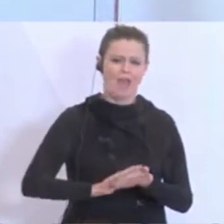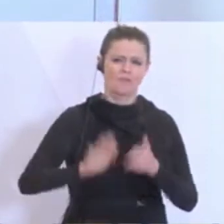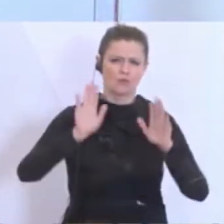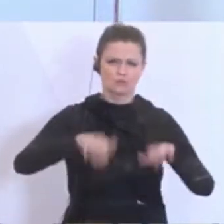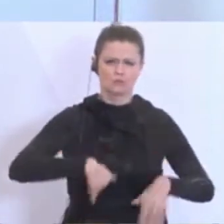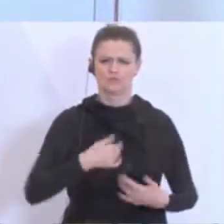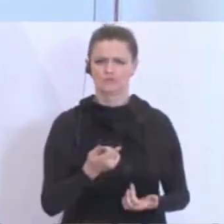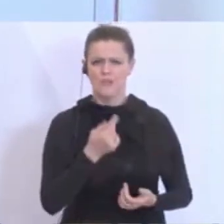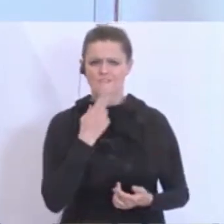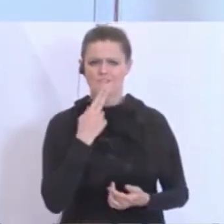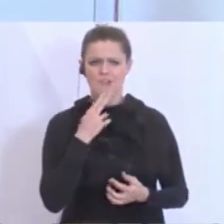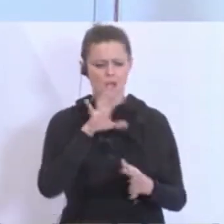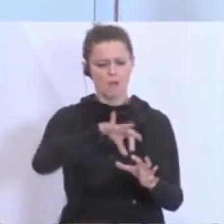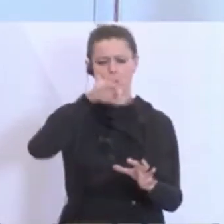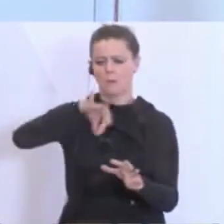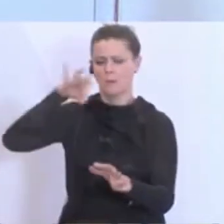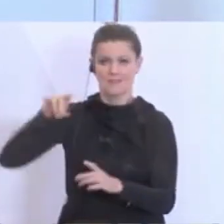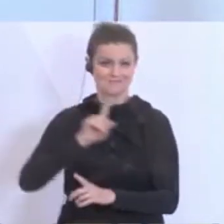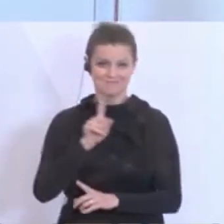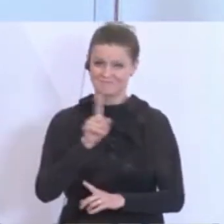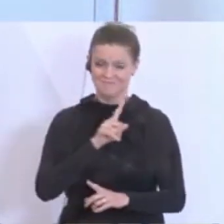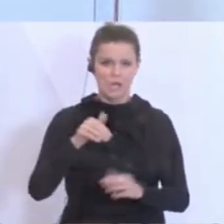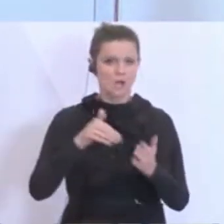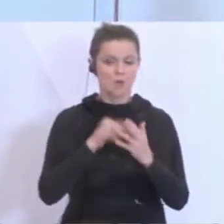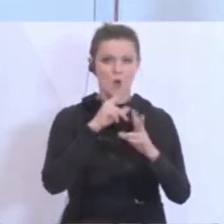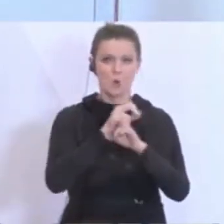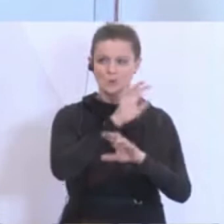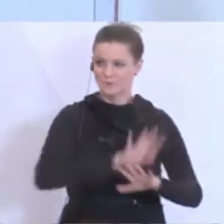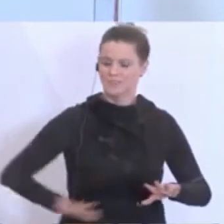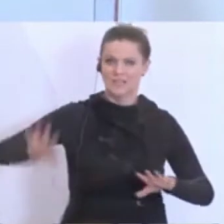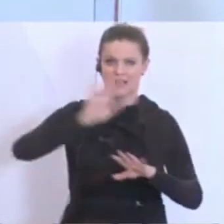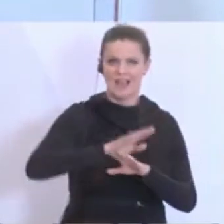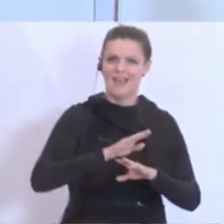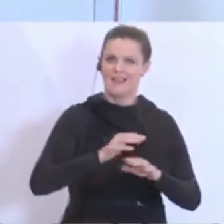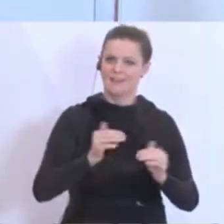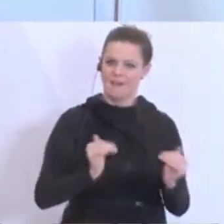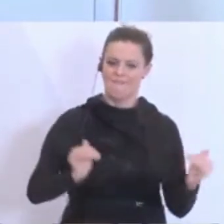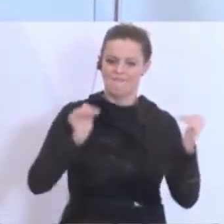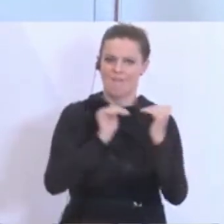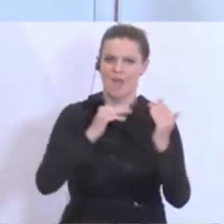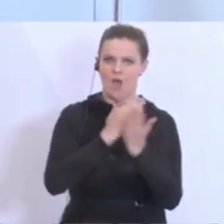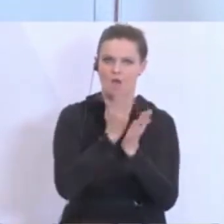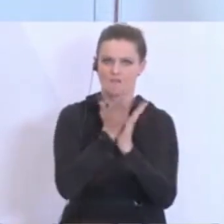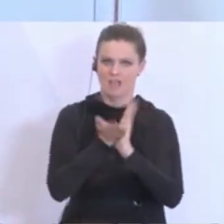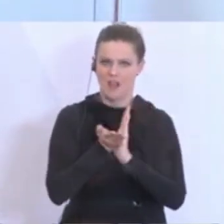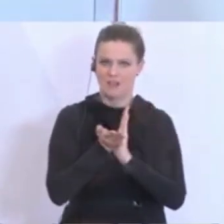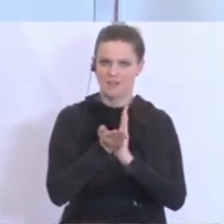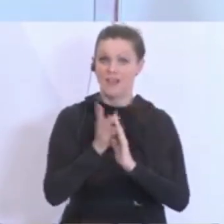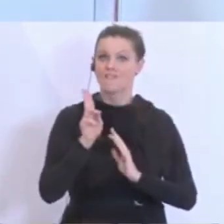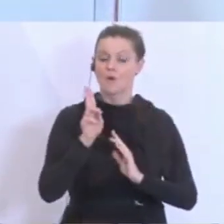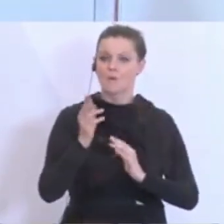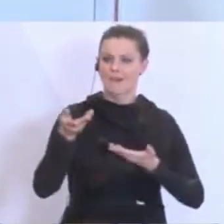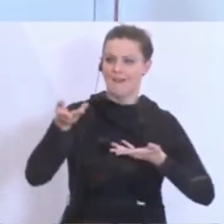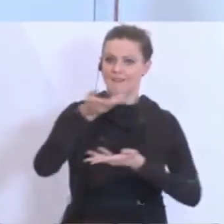gerechte Verteilung über ganz Österreich gefunden werden, da die Wirtschaft nicht punktuell in einem